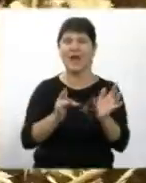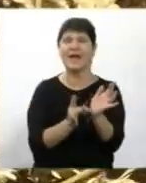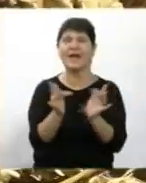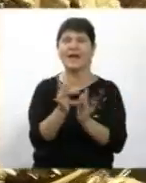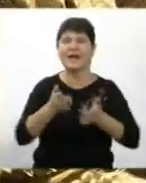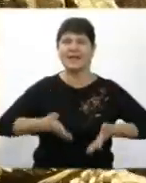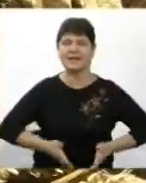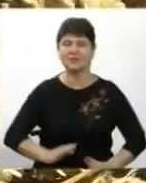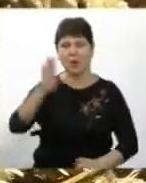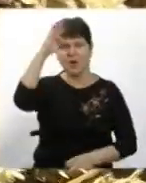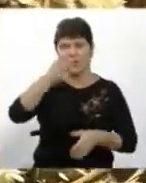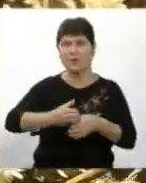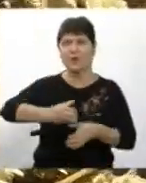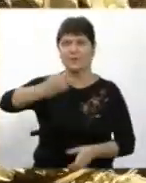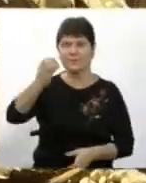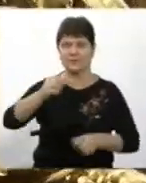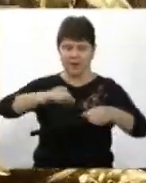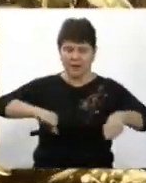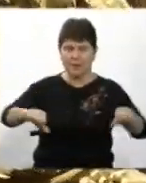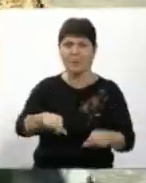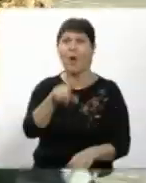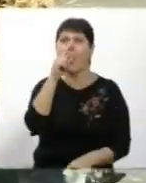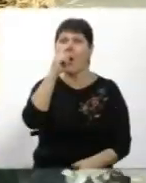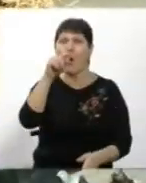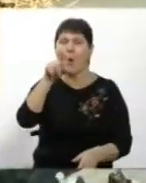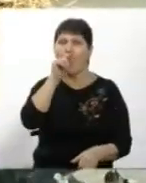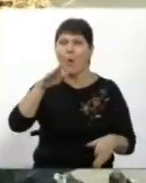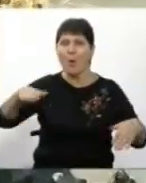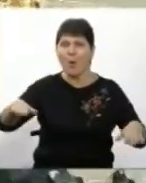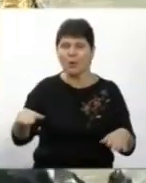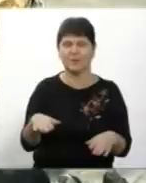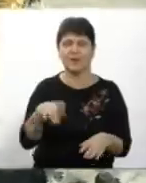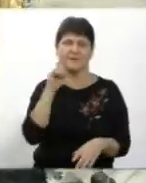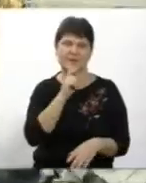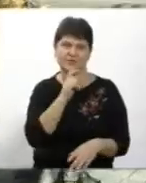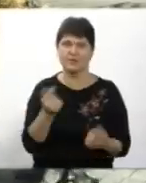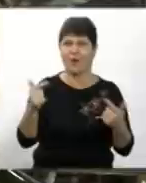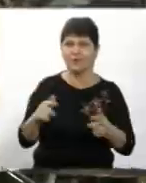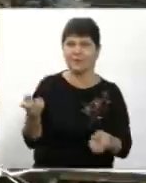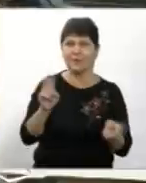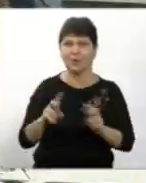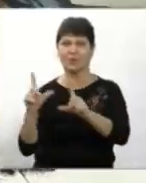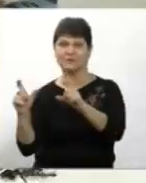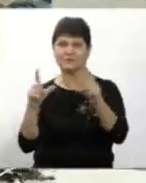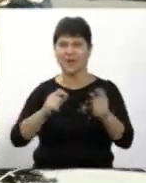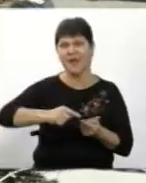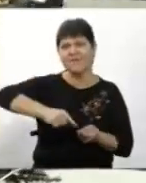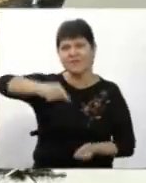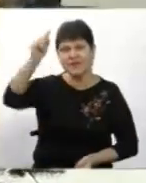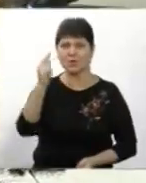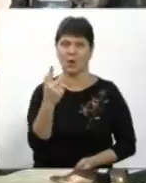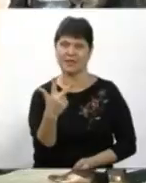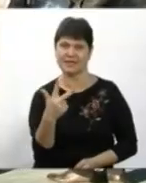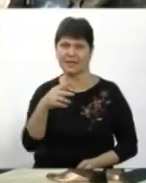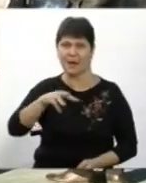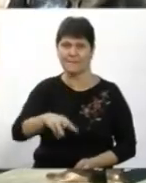водонапірної вежі Зараз його обсіли і смакують голуби Вінничанний гості міста приходять з ним сфотографуватися Висота дідуха – 3 метри